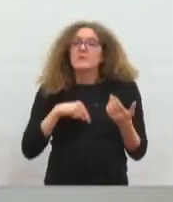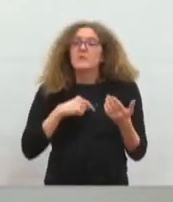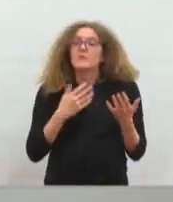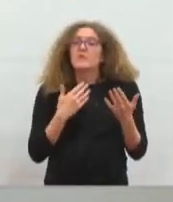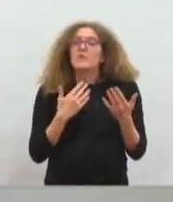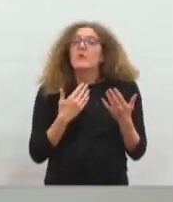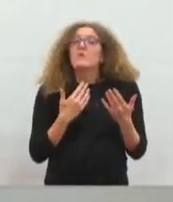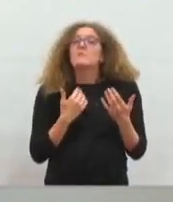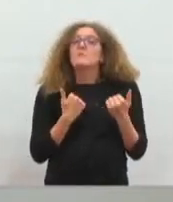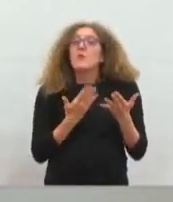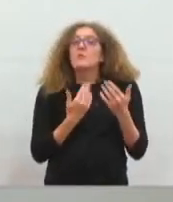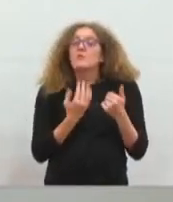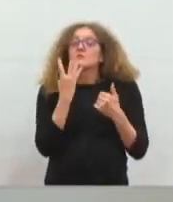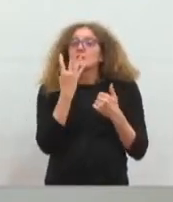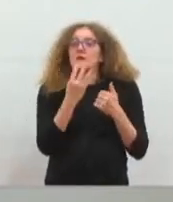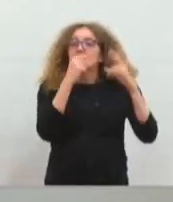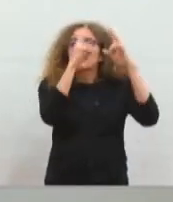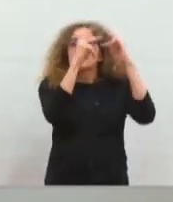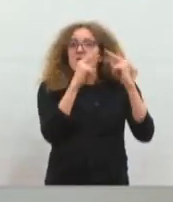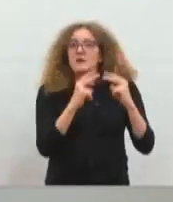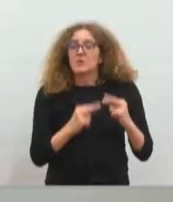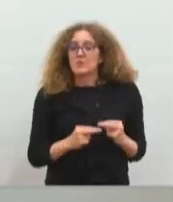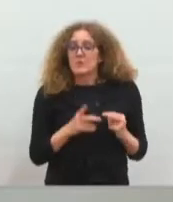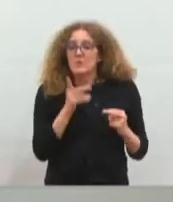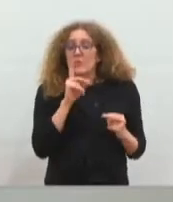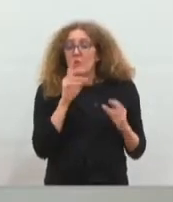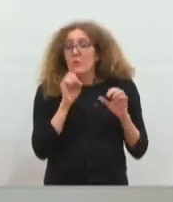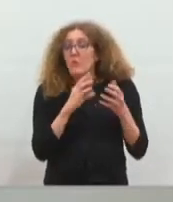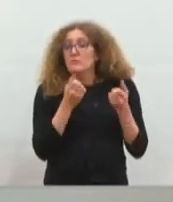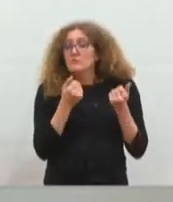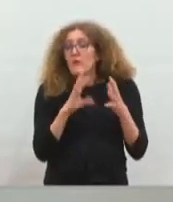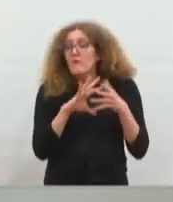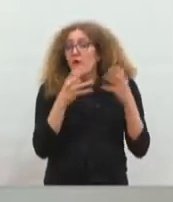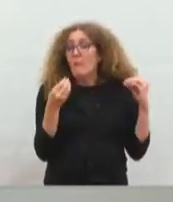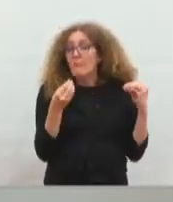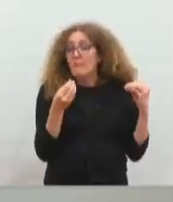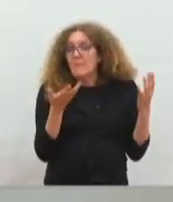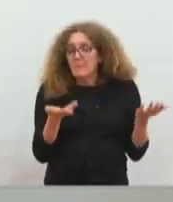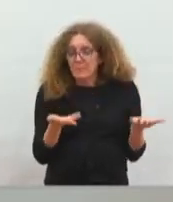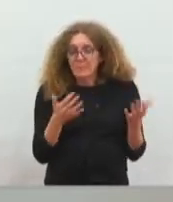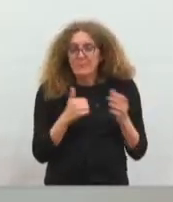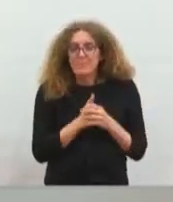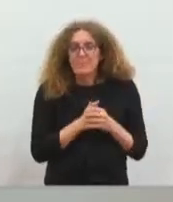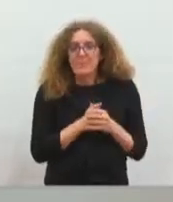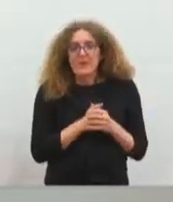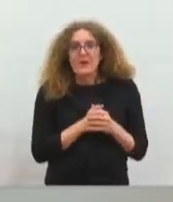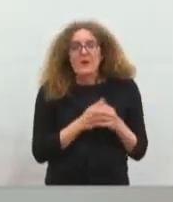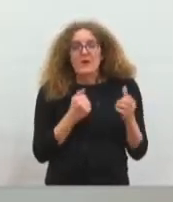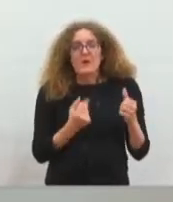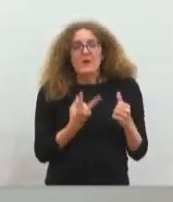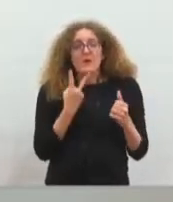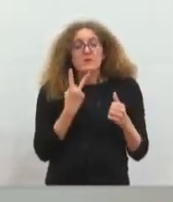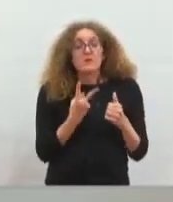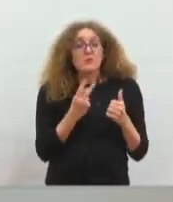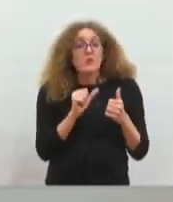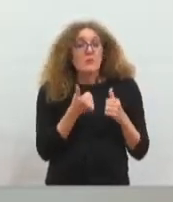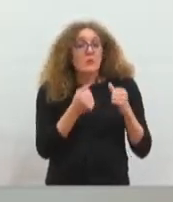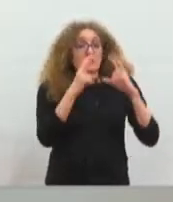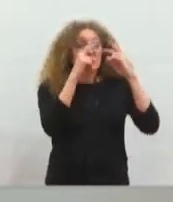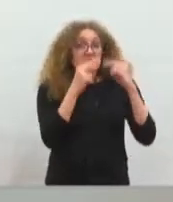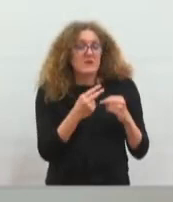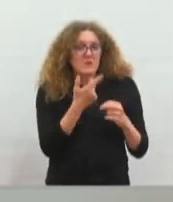concernant la régie. Parce qu'il peut y avoir différentes formes de régie. Donc les deux premiers scénarios, c ce qu'on pourrait appeler des régies